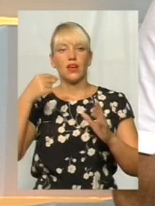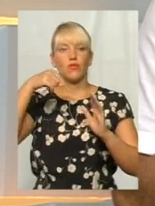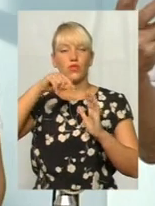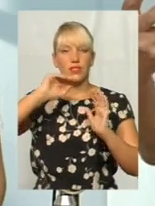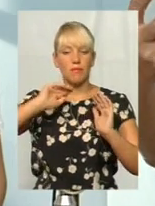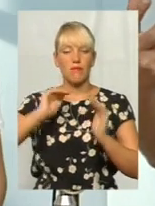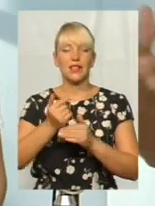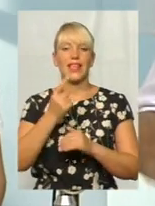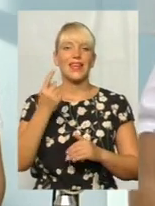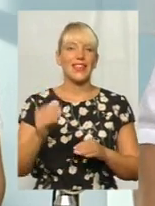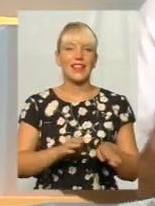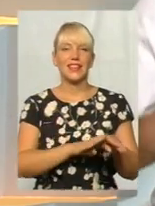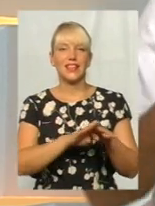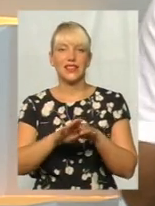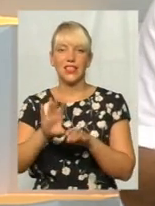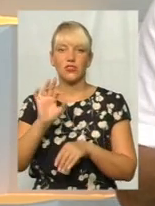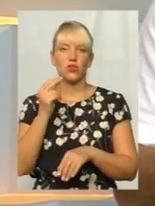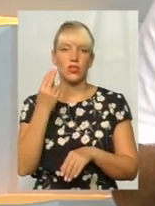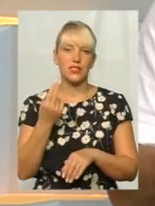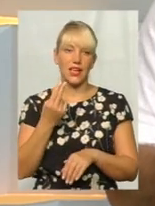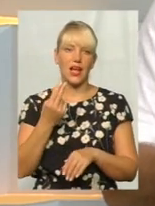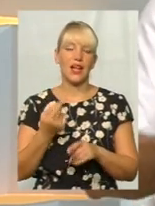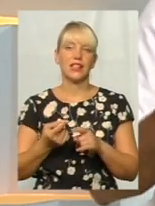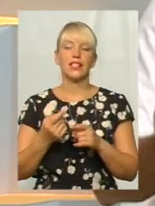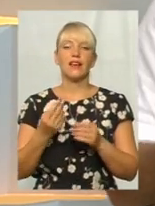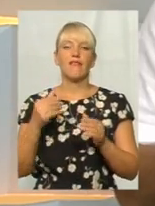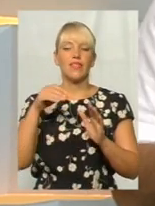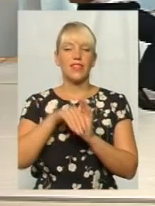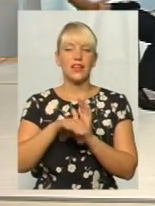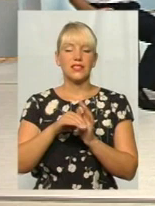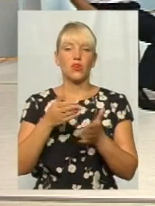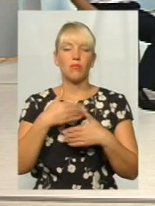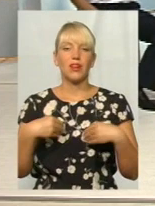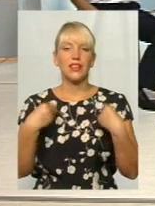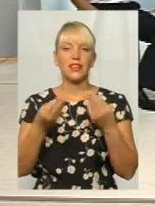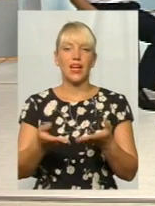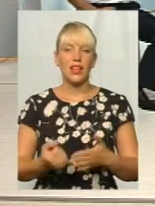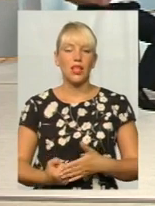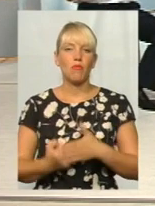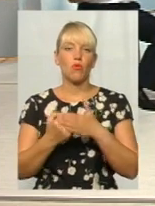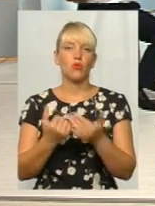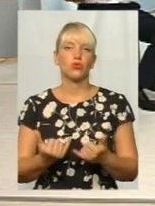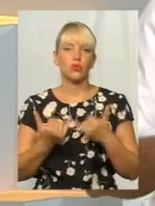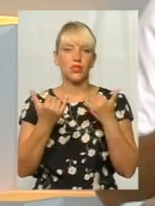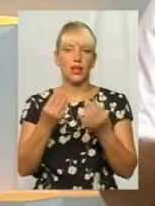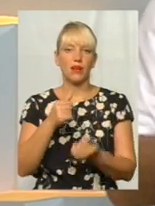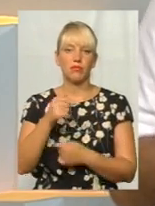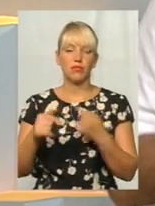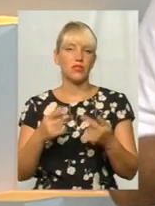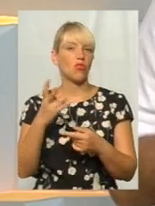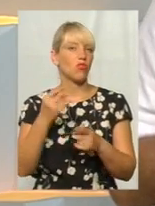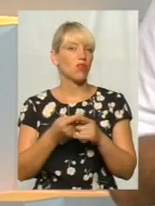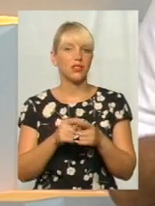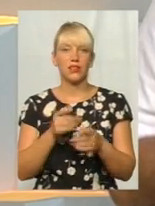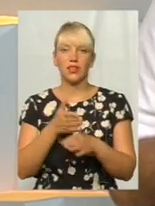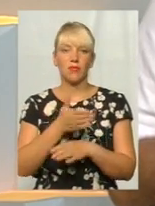внесок. Вдвіч. Тобто, ми теж поштов бізнесу дали. Але цей поштов не спрацював? Я